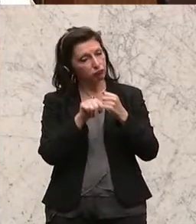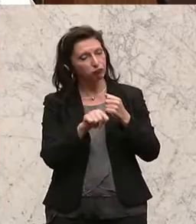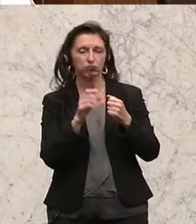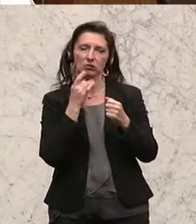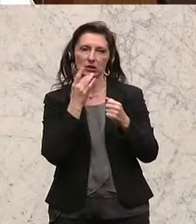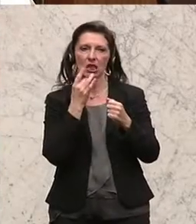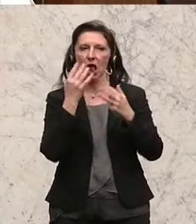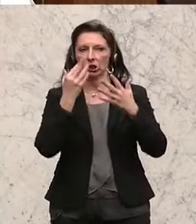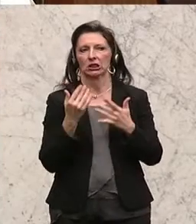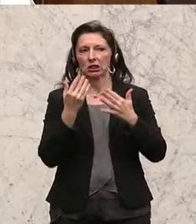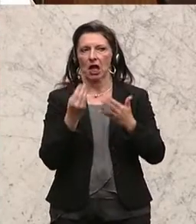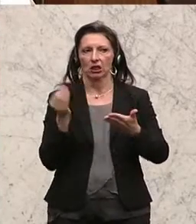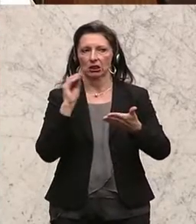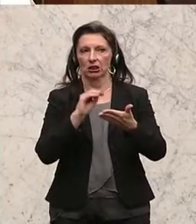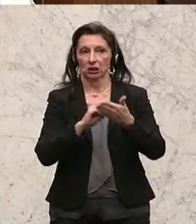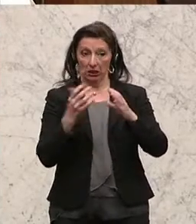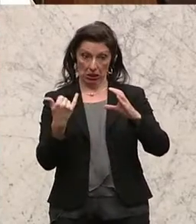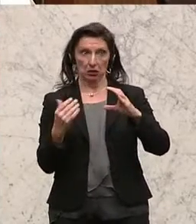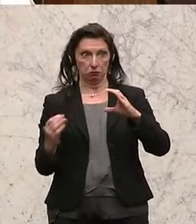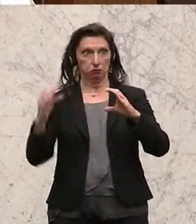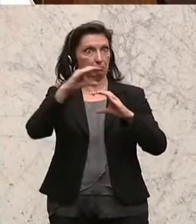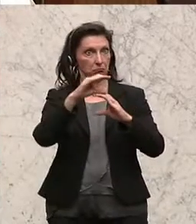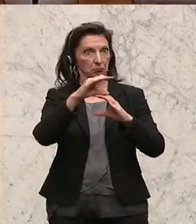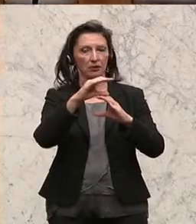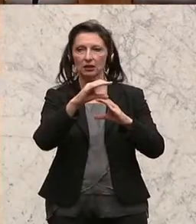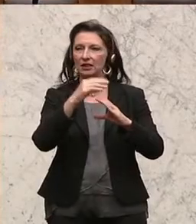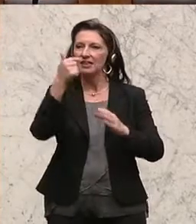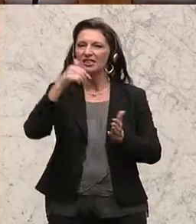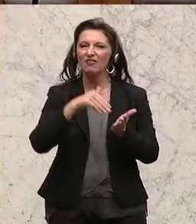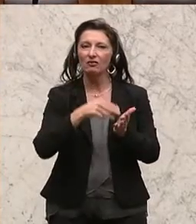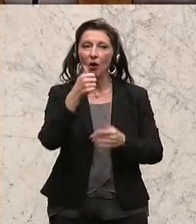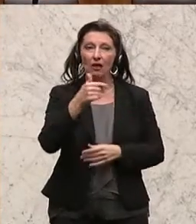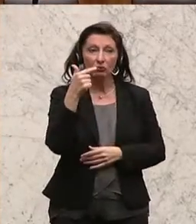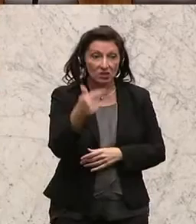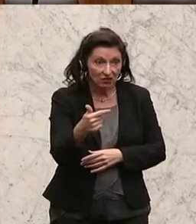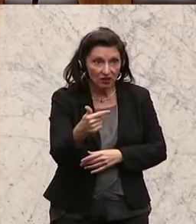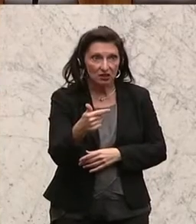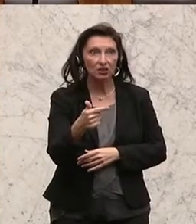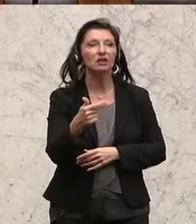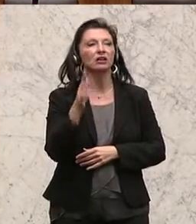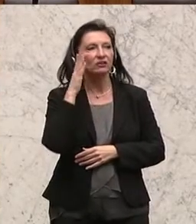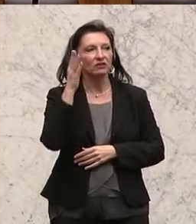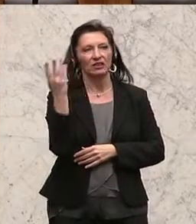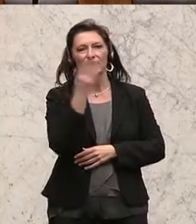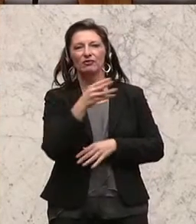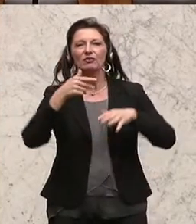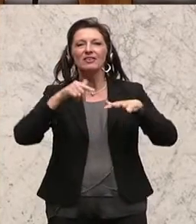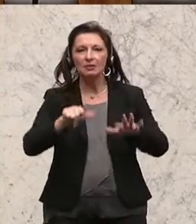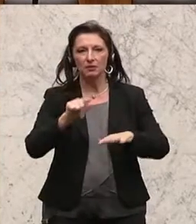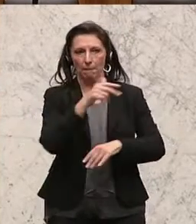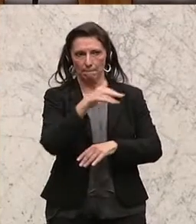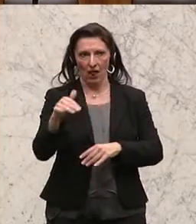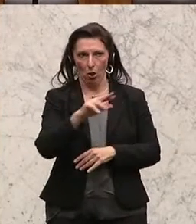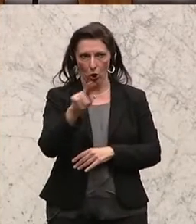erhöht dotiert. Er wird im Jahr 2021 mit 417 Millionen Euro